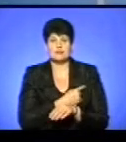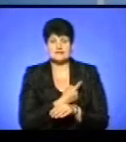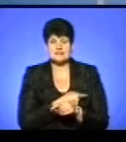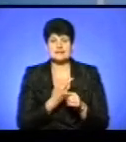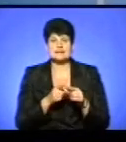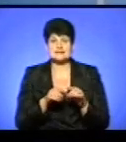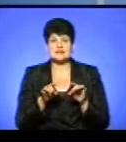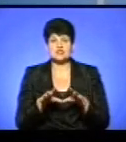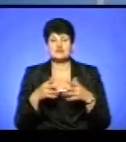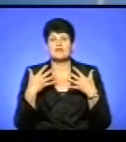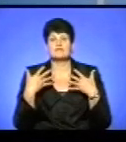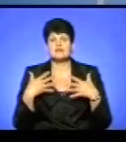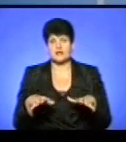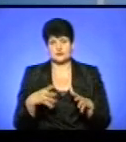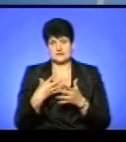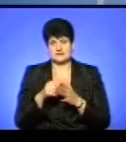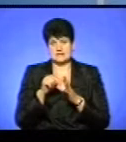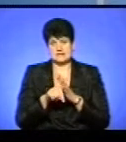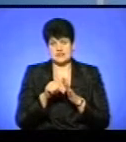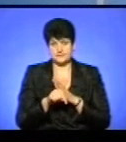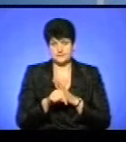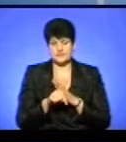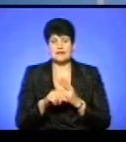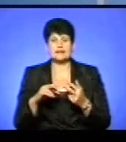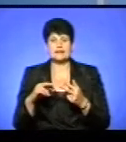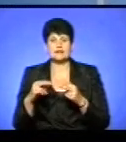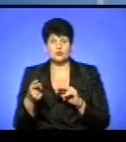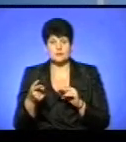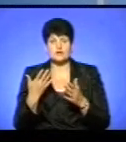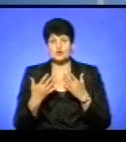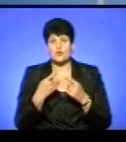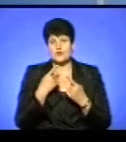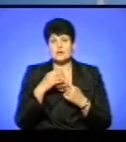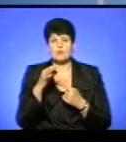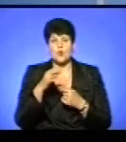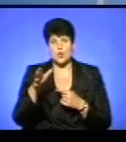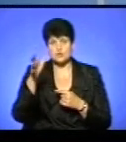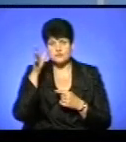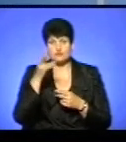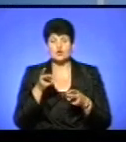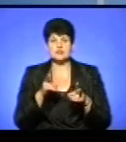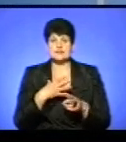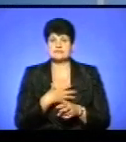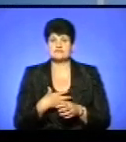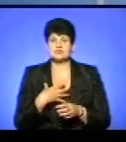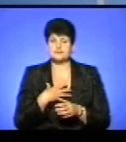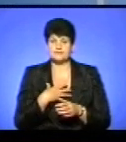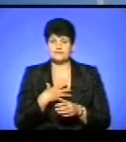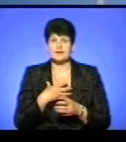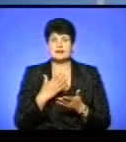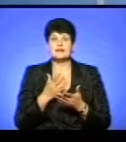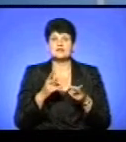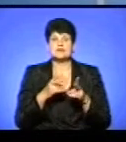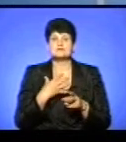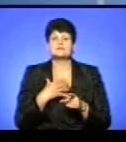втратило свій сенс. Натомість, якщо ми говоримо про освіту, то воно залишається актуальним. Залишається актуальним